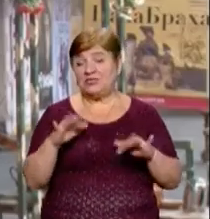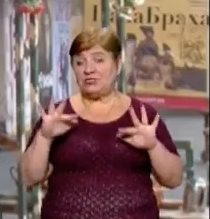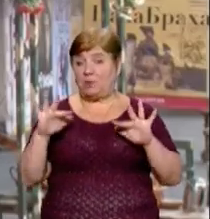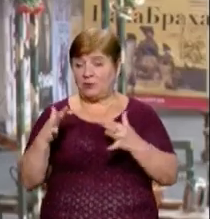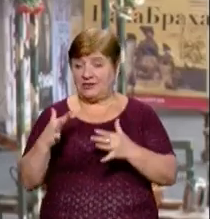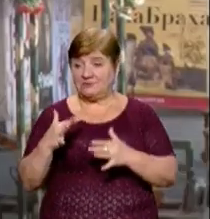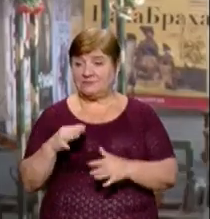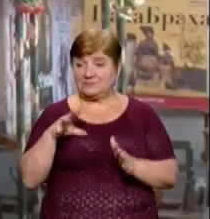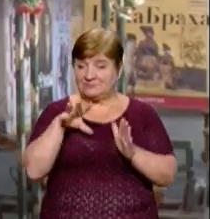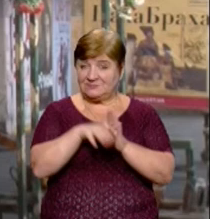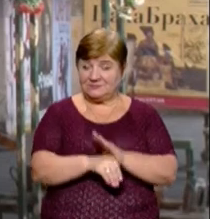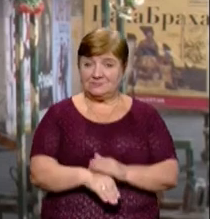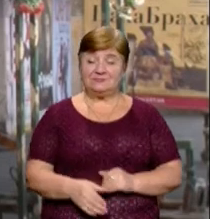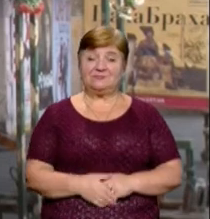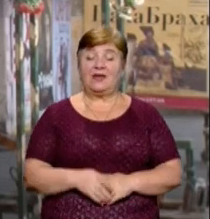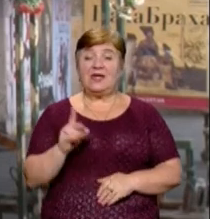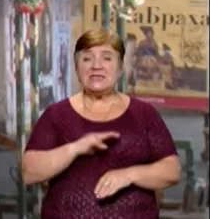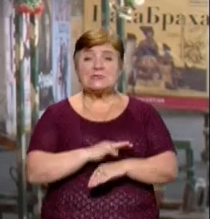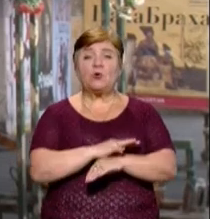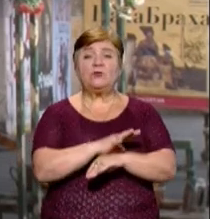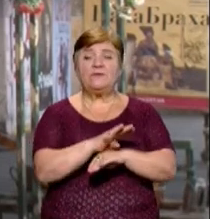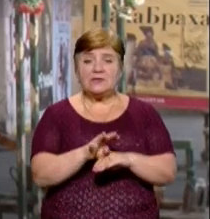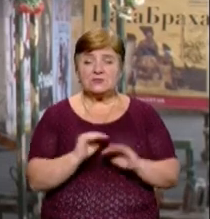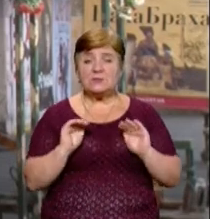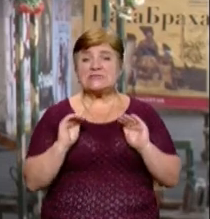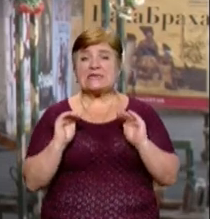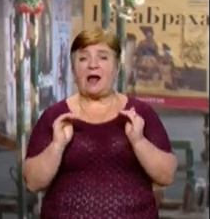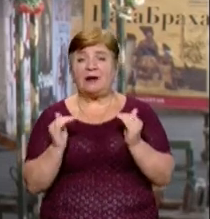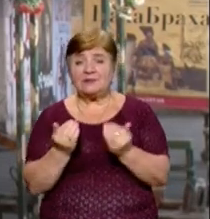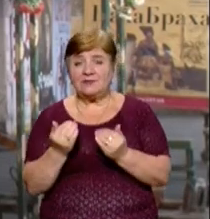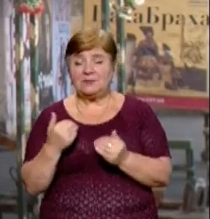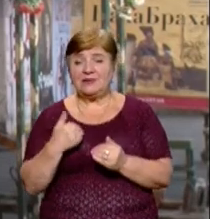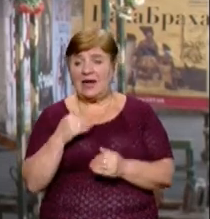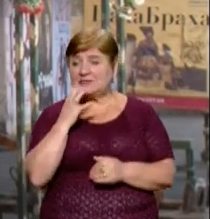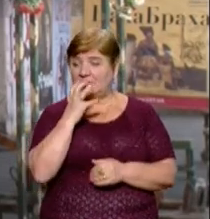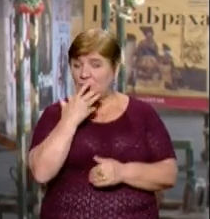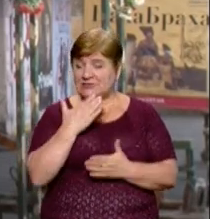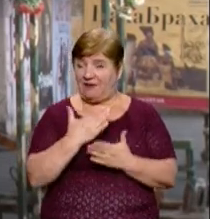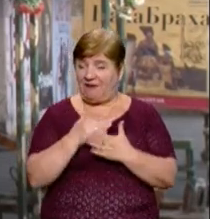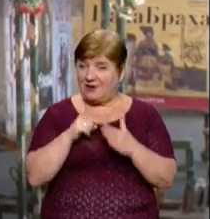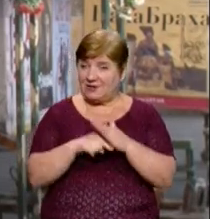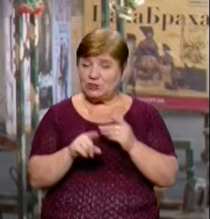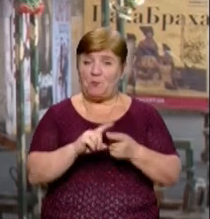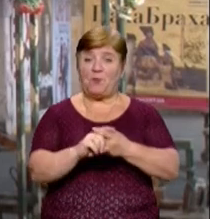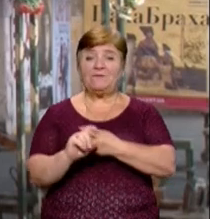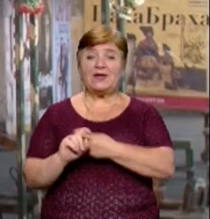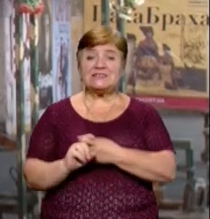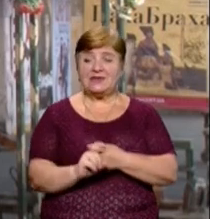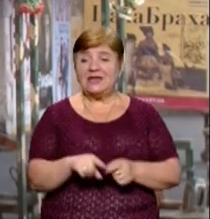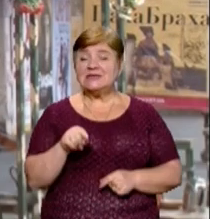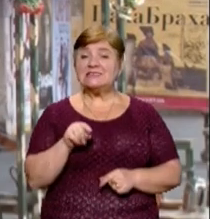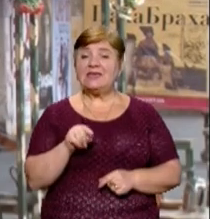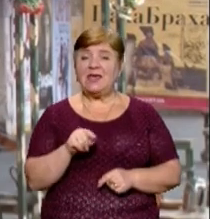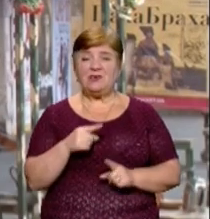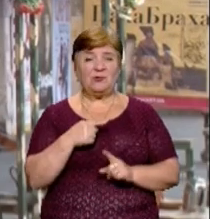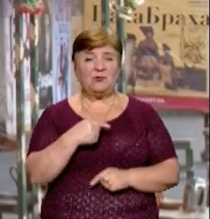подій. І з коронавірусом, і з карантином, як є серйозні речі, пов'язані з цією